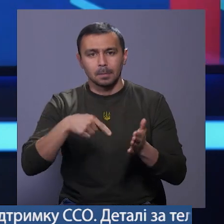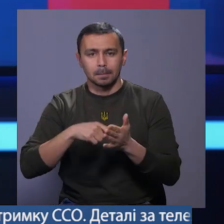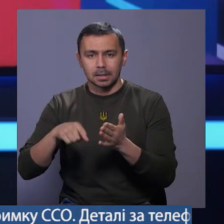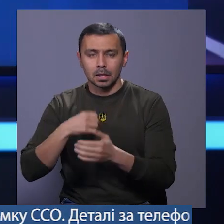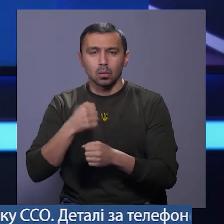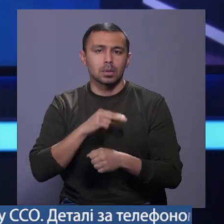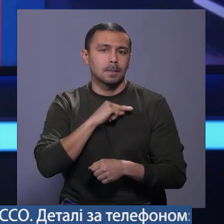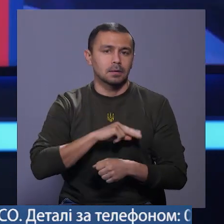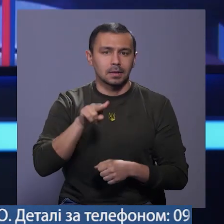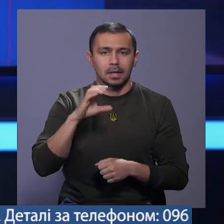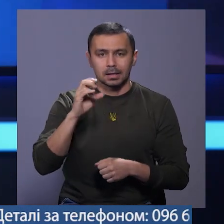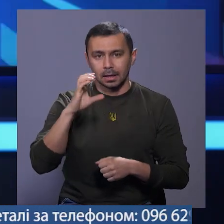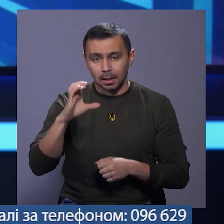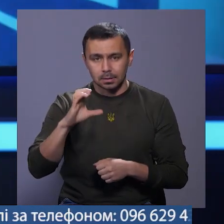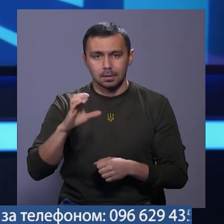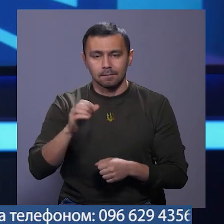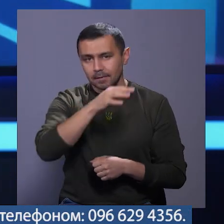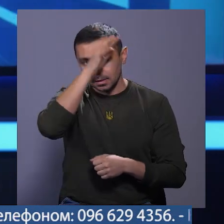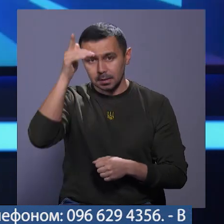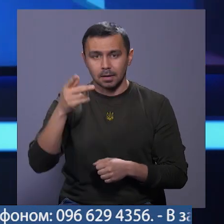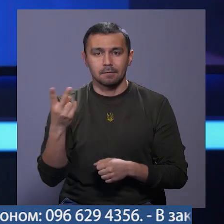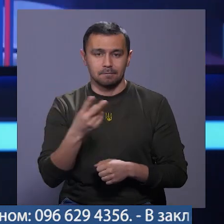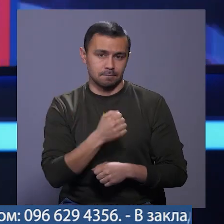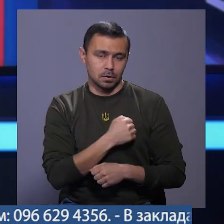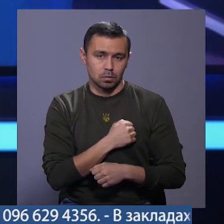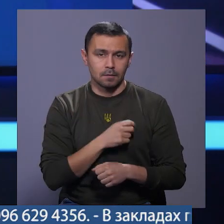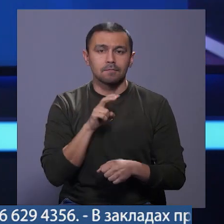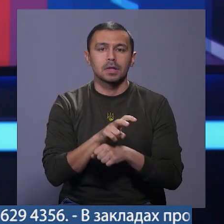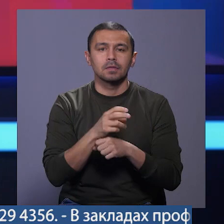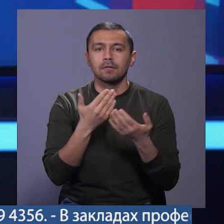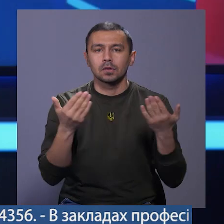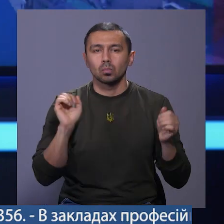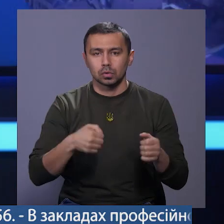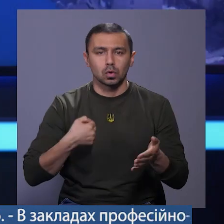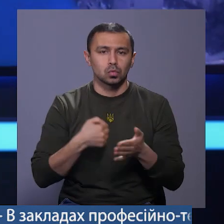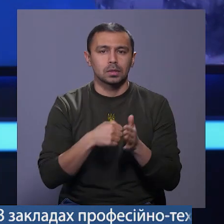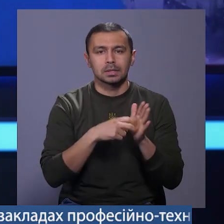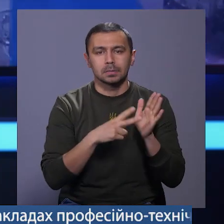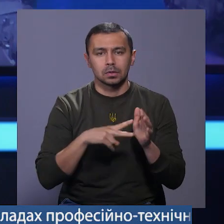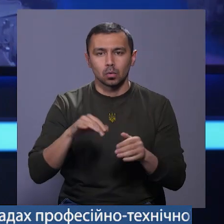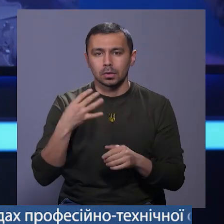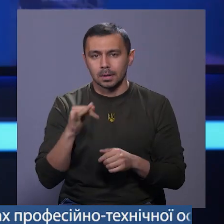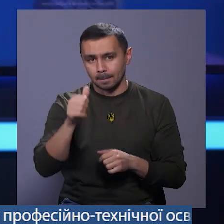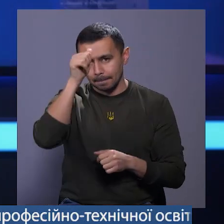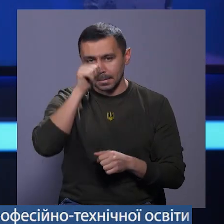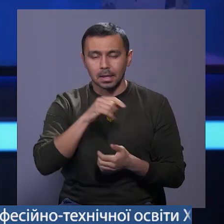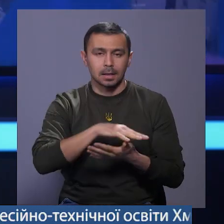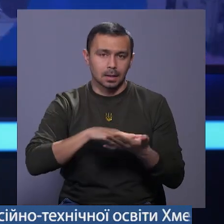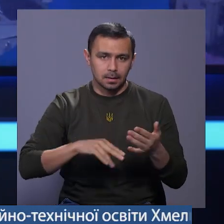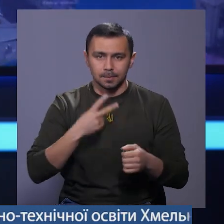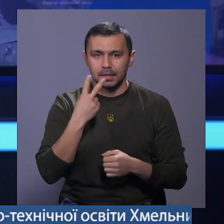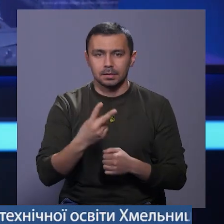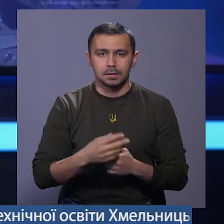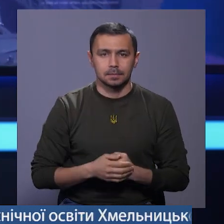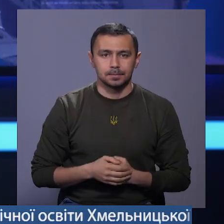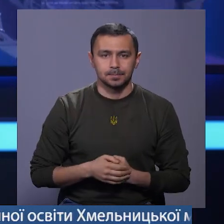робота працівників ДСНС та весілля військових. Відвідати виставку можна до 17 лютого. Ірина Муллер детальніше.